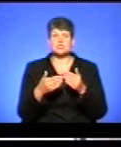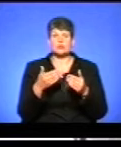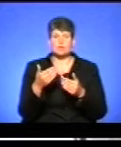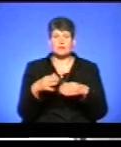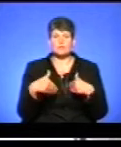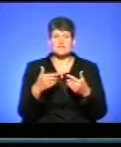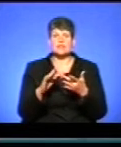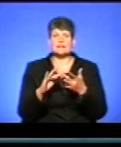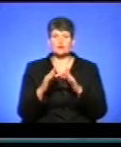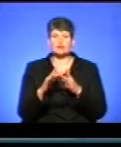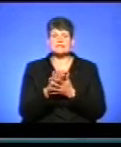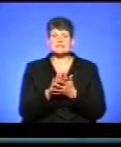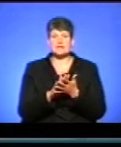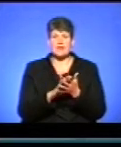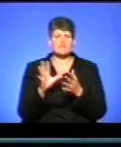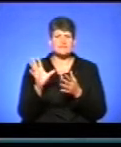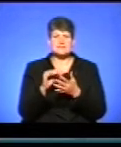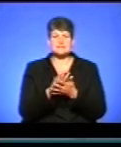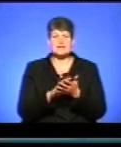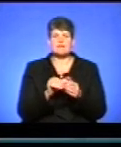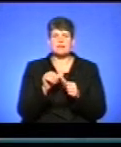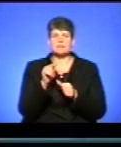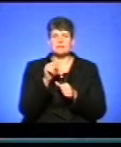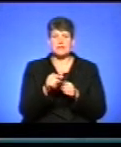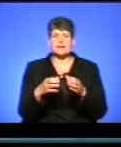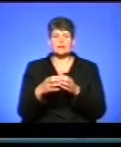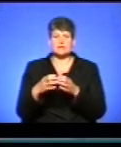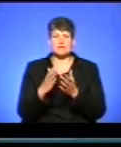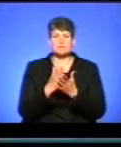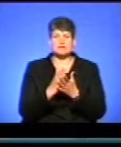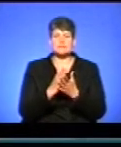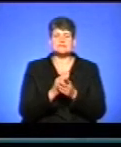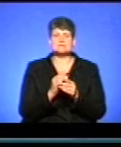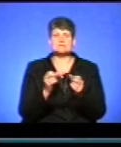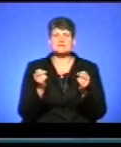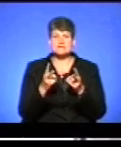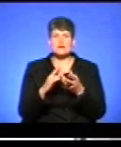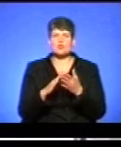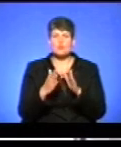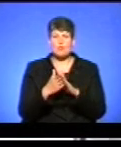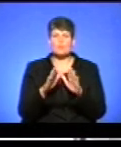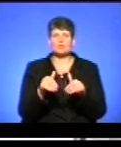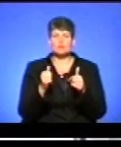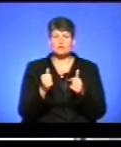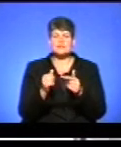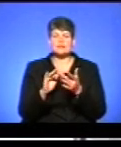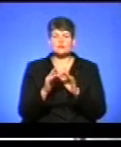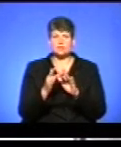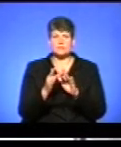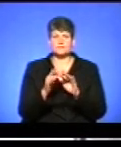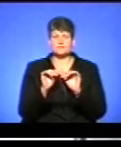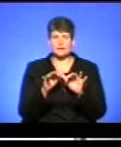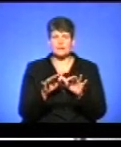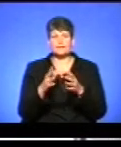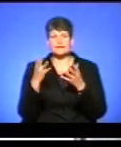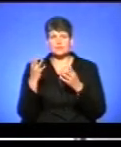електронної заяви. всі заяви, крім тих категорій, які мають спеціальні умови вступу, подаються електронним чином, як на денну, так